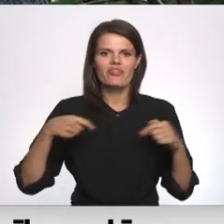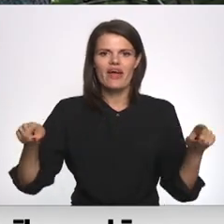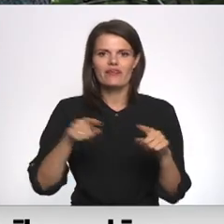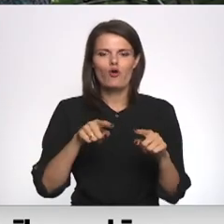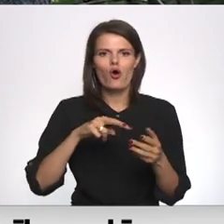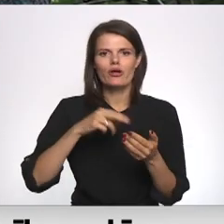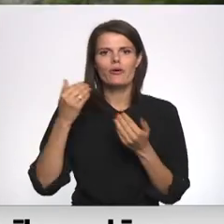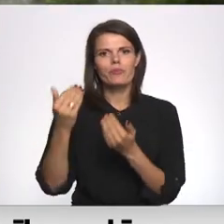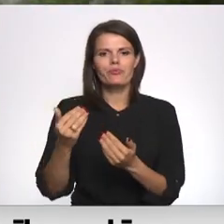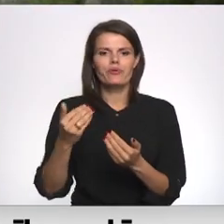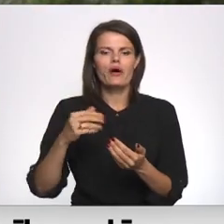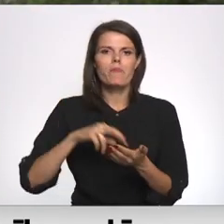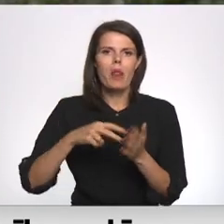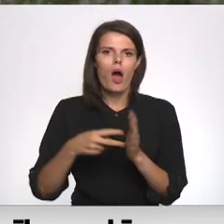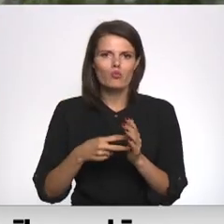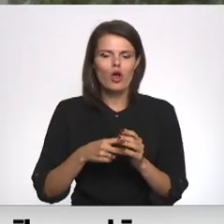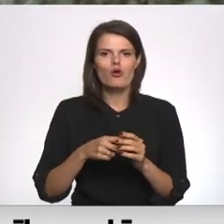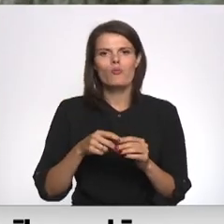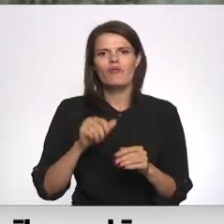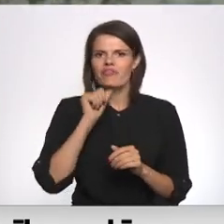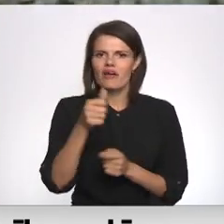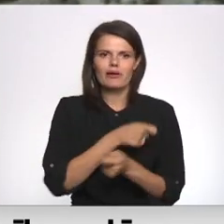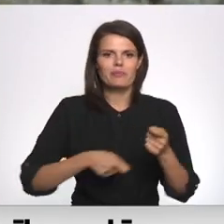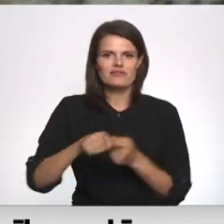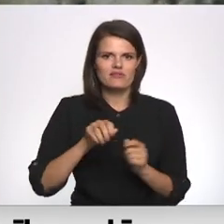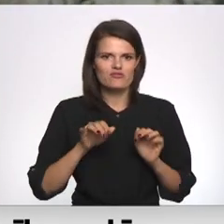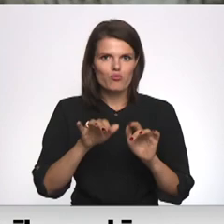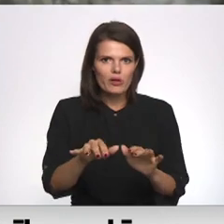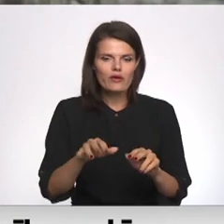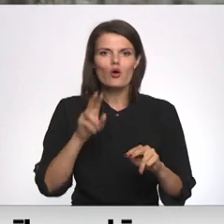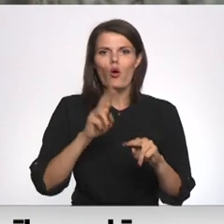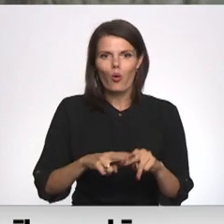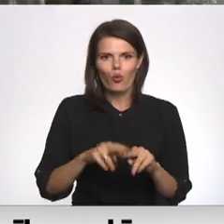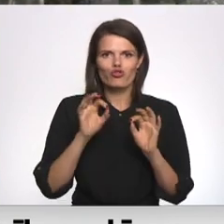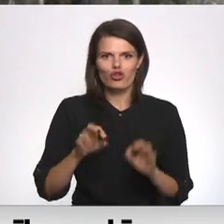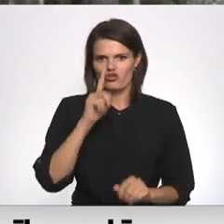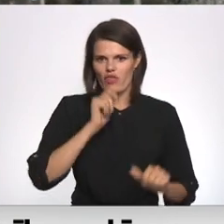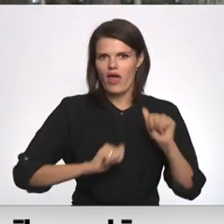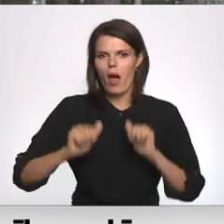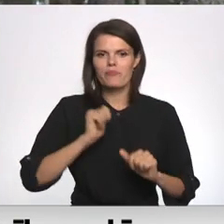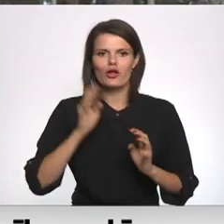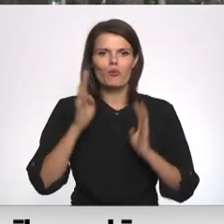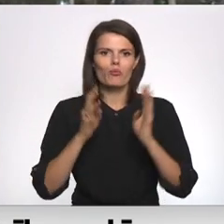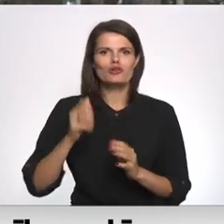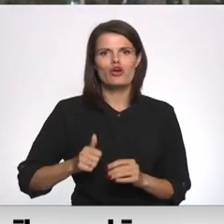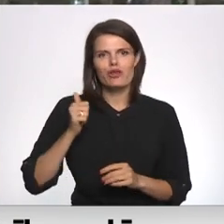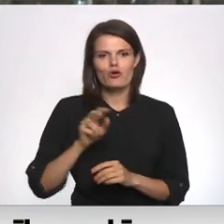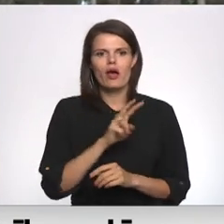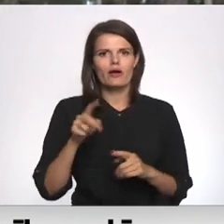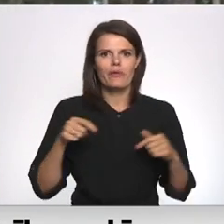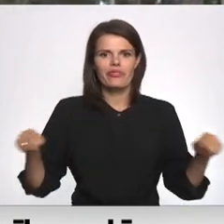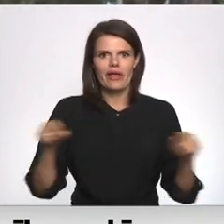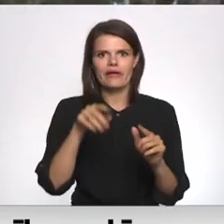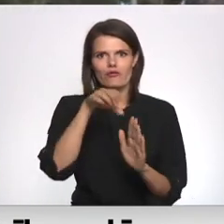funkcionālo zonējumu, ierobežojot saimniecisko darbību. Un tieši tas neapmierina mežu īpašniekus, kuru teritorijas